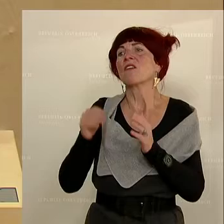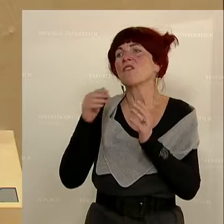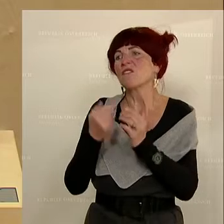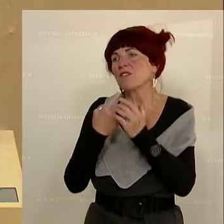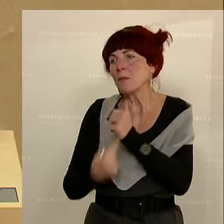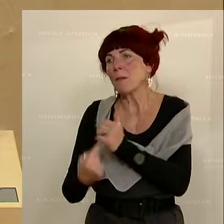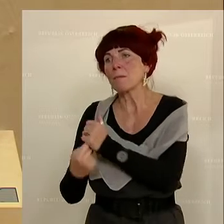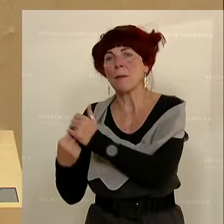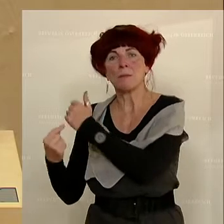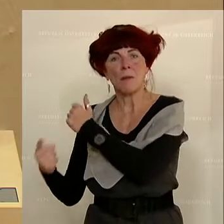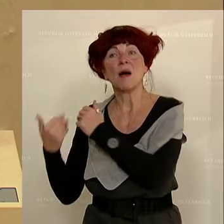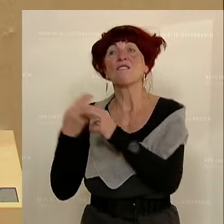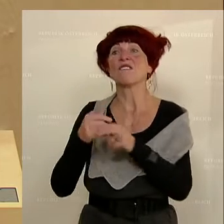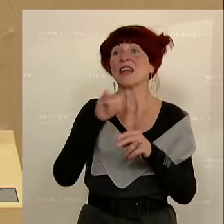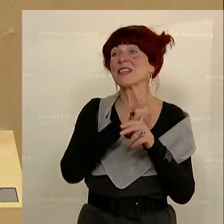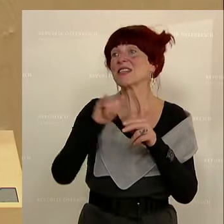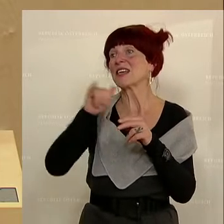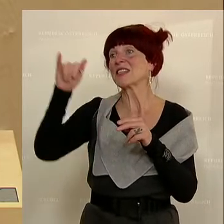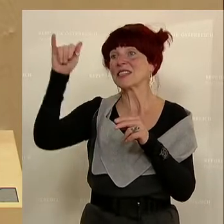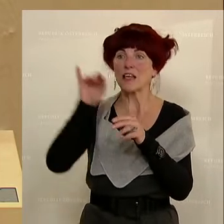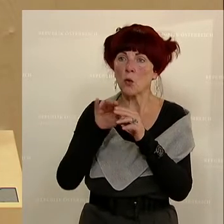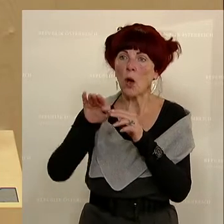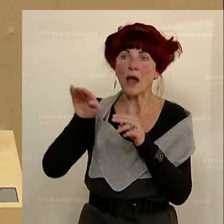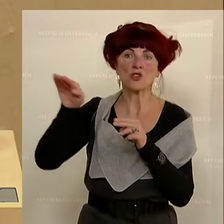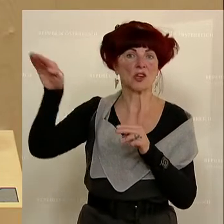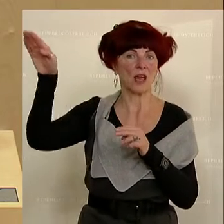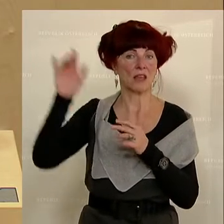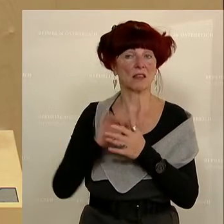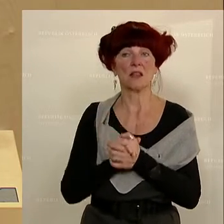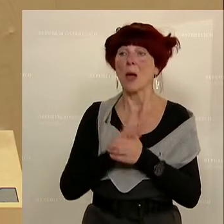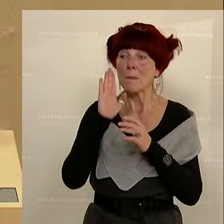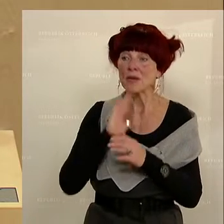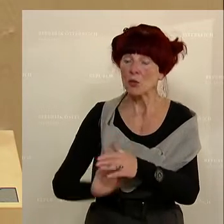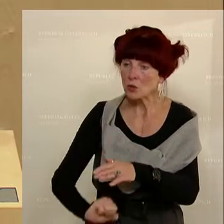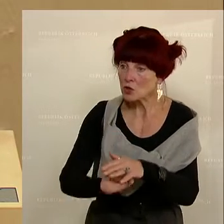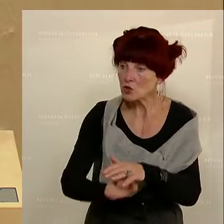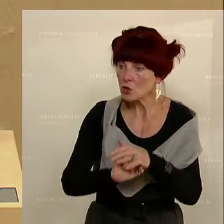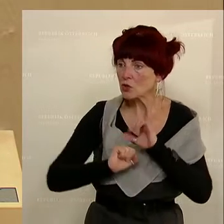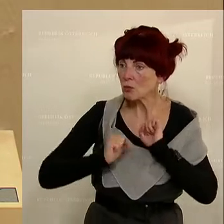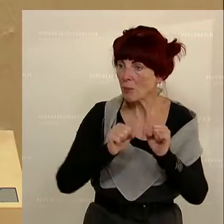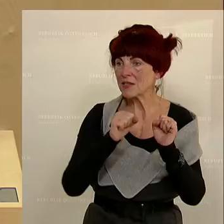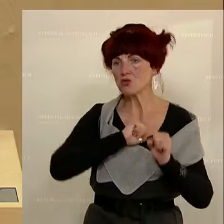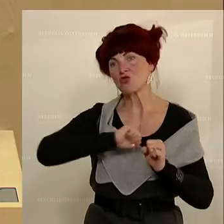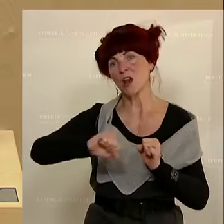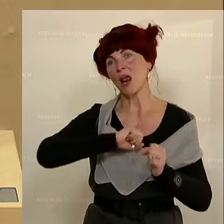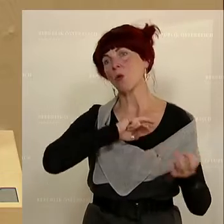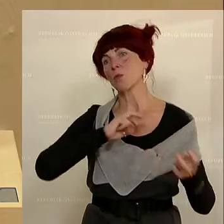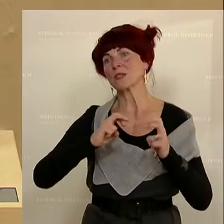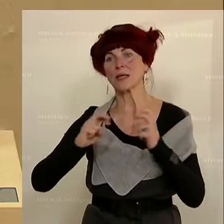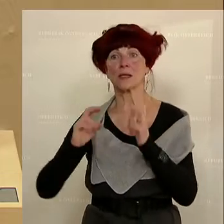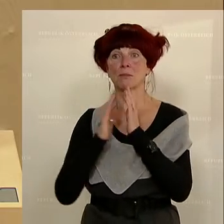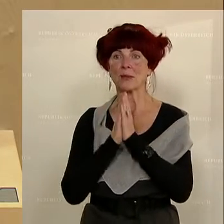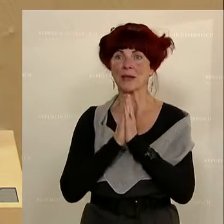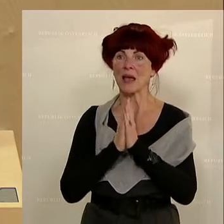noch steigt. Ich bitte um starke Unterstützung, um Mobilisierung, dass das schnell umgesetzt wird. In diesem